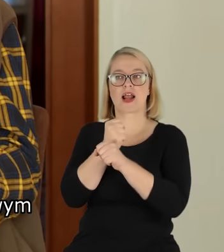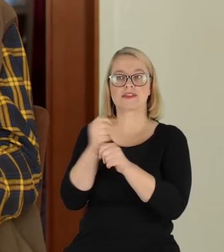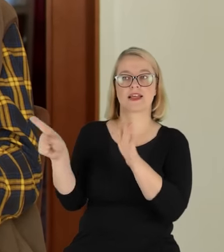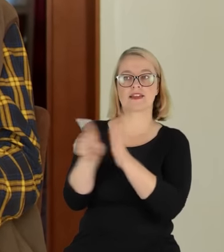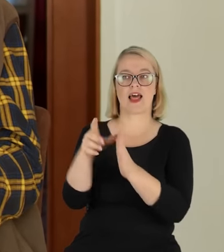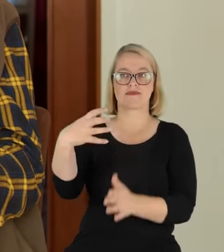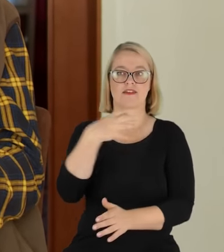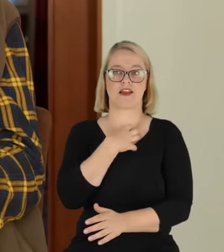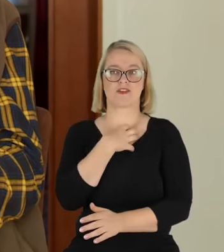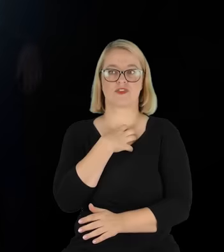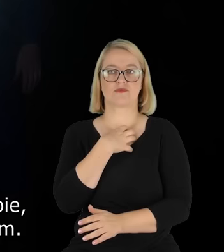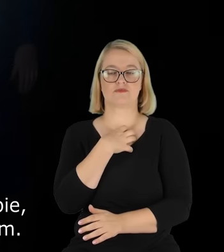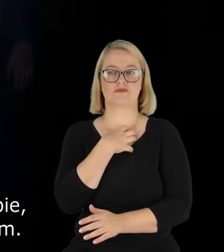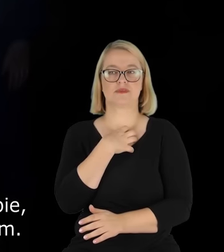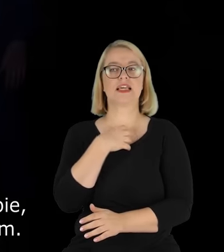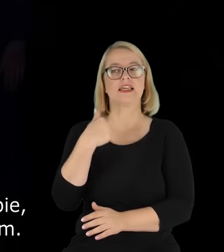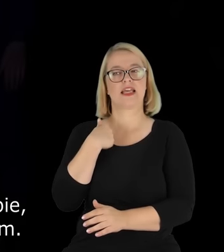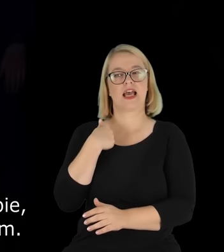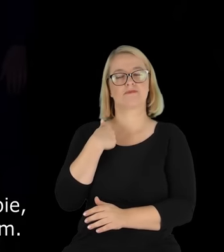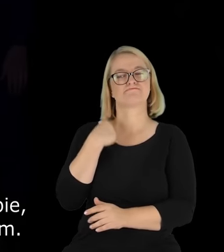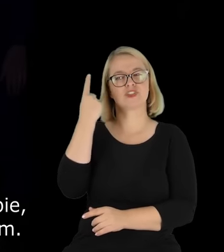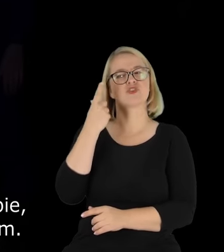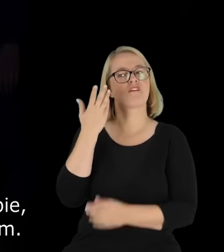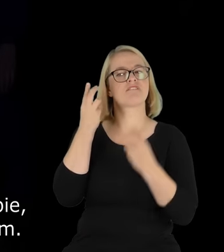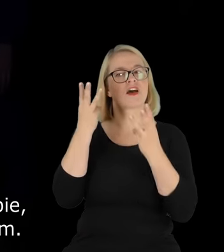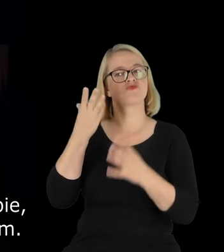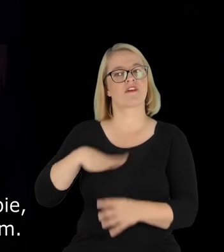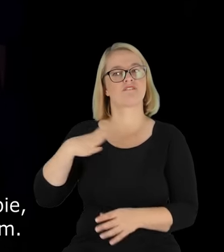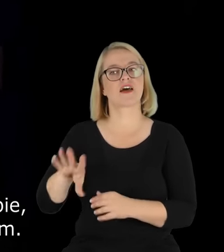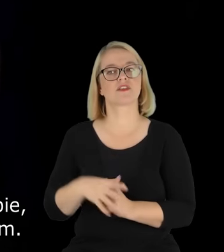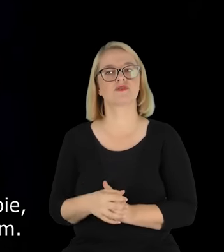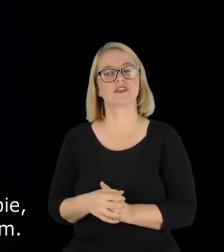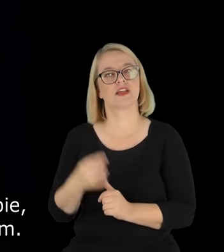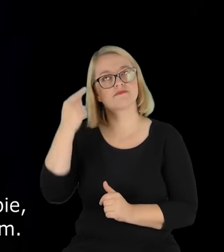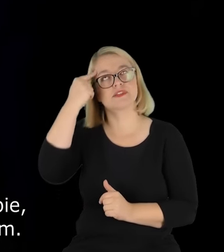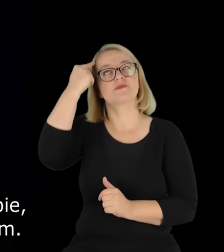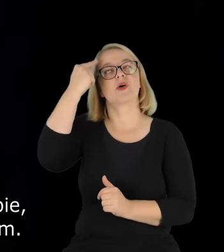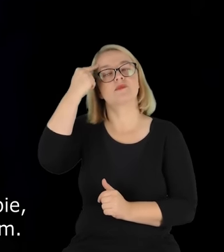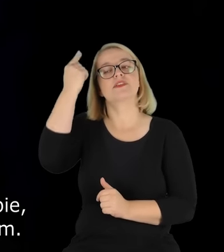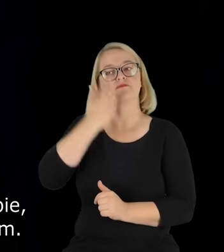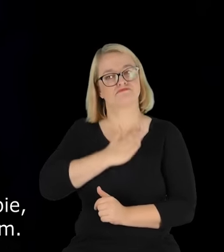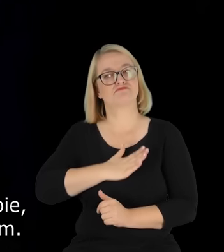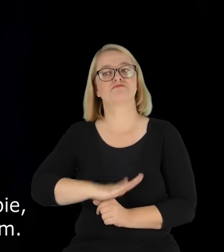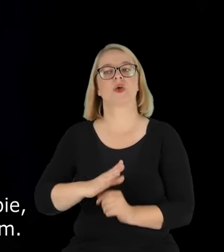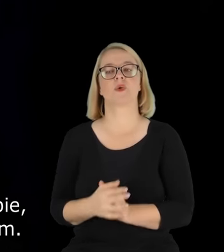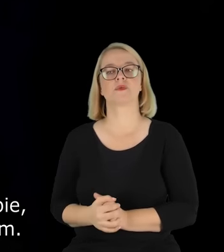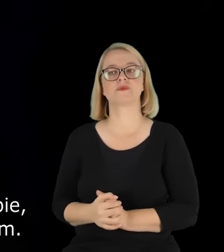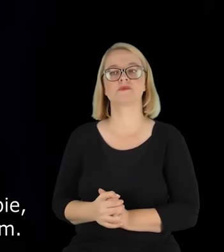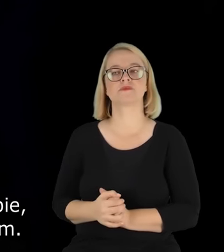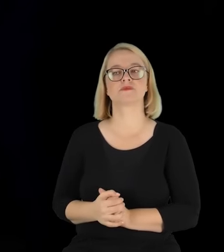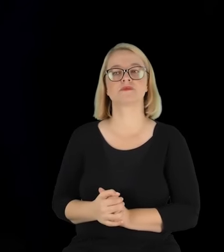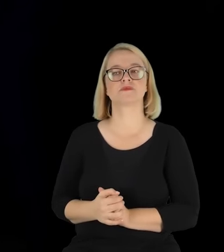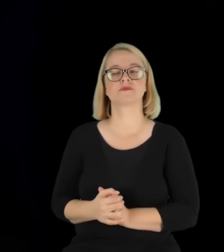dyrektora i to była jakaś wartość sama w sobie, którą, no, z